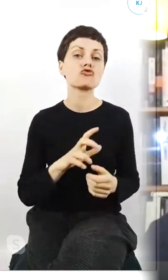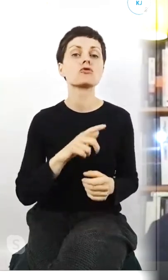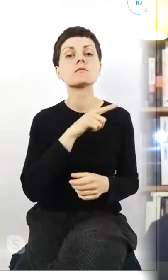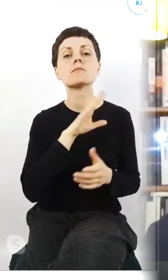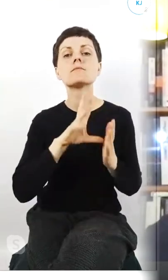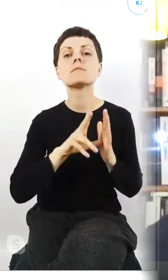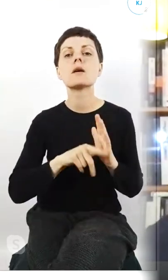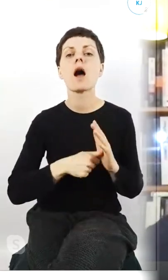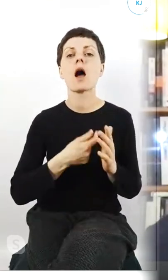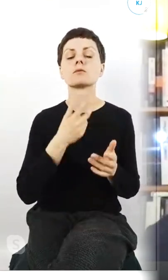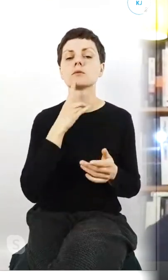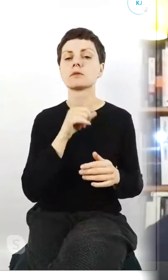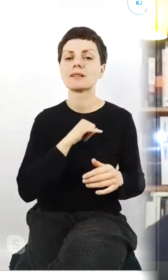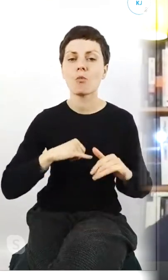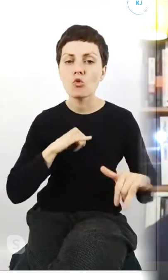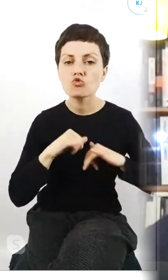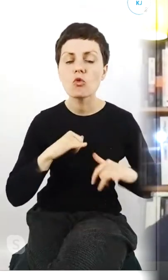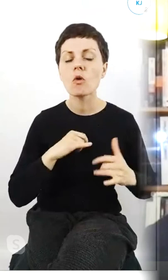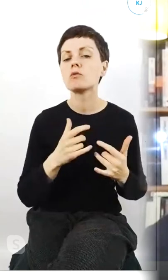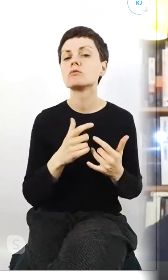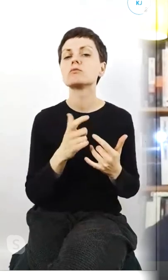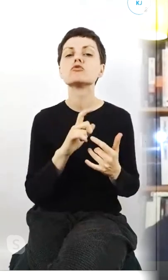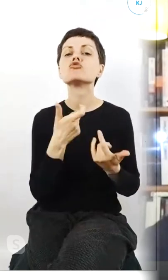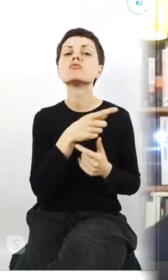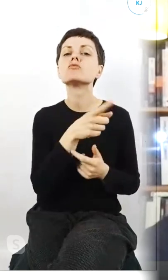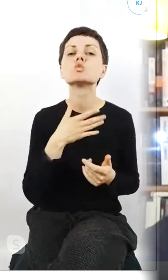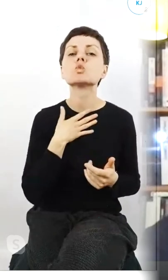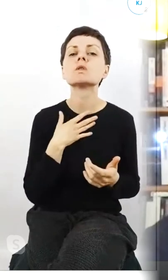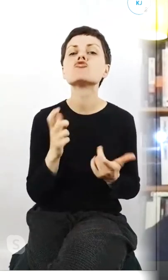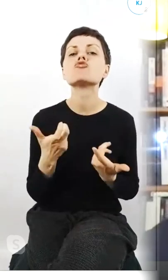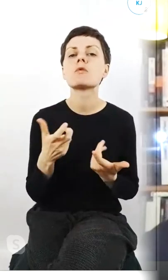rozumieniu samorządu chociażby czego wam brakuje